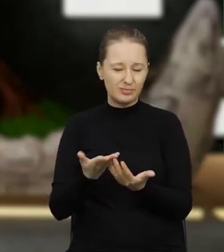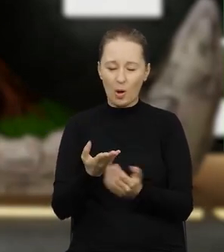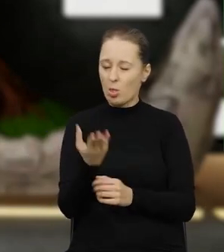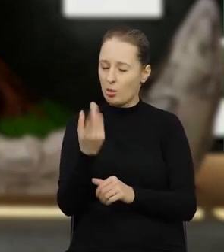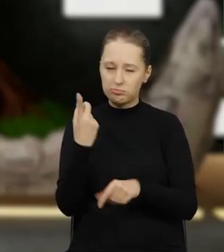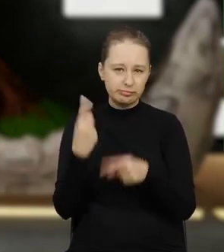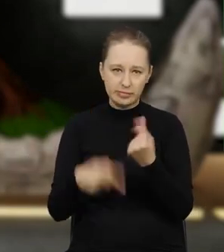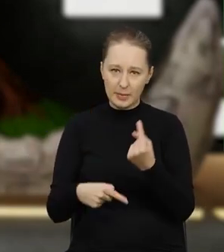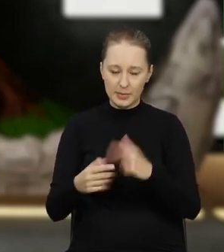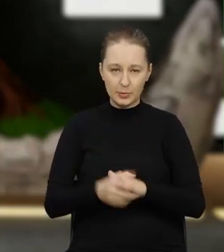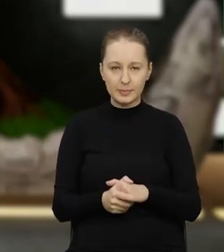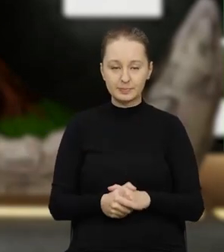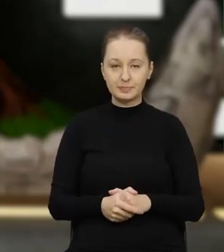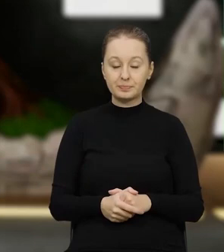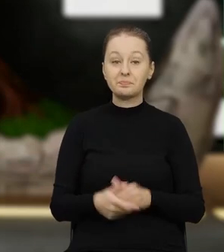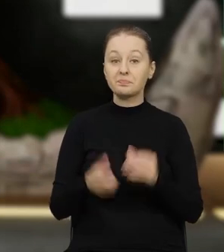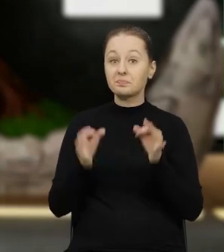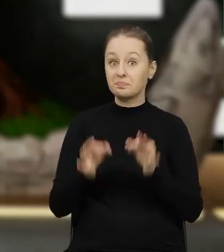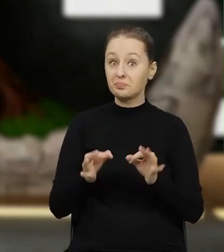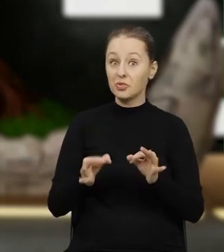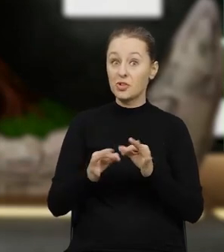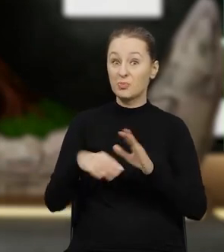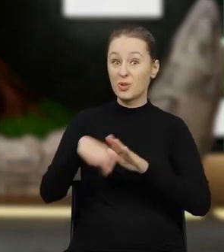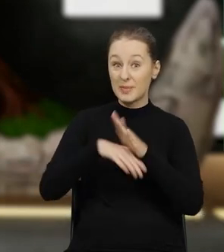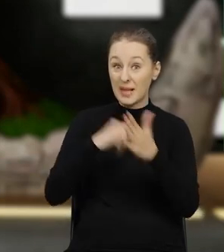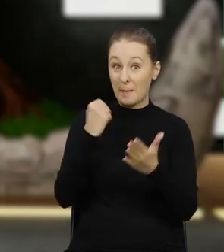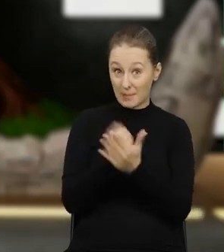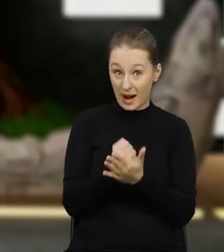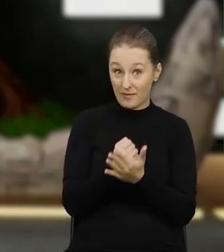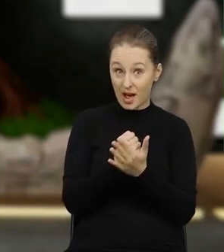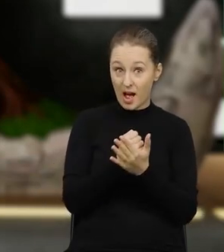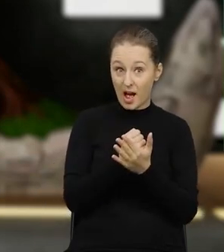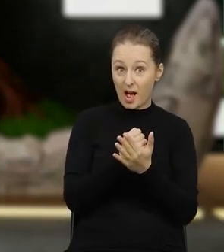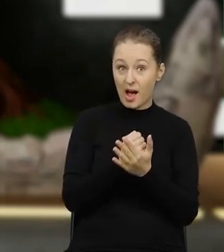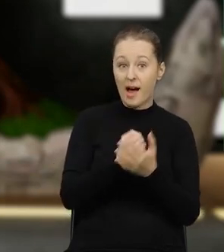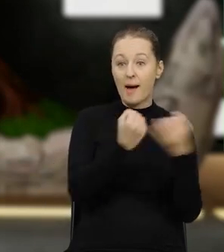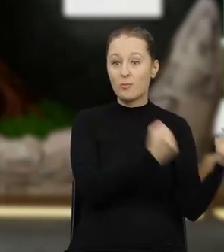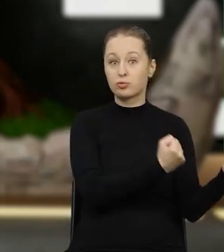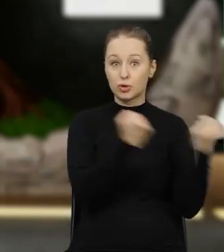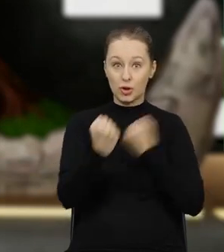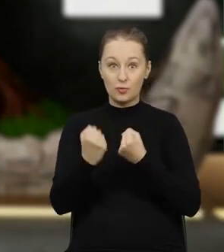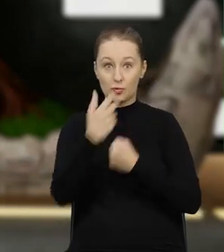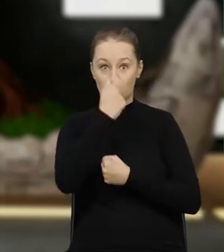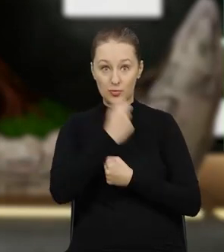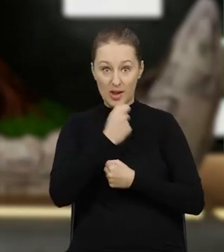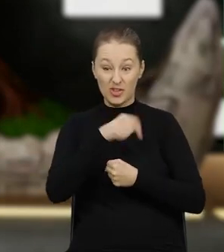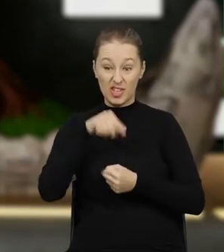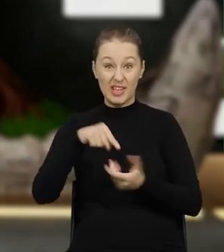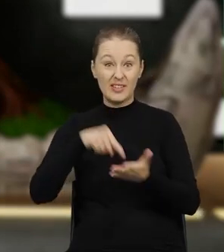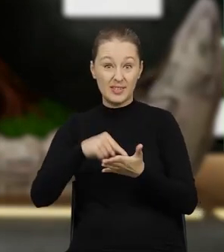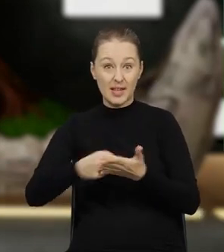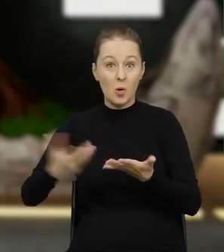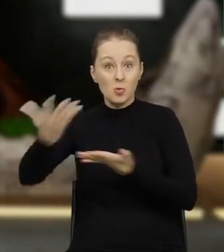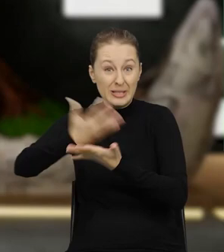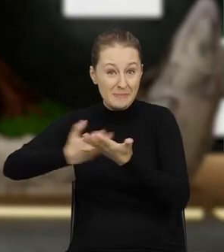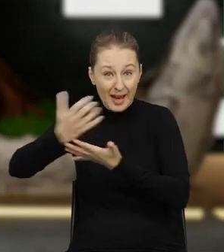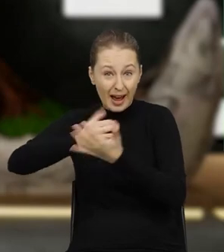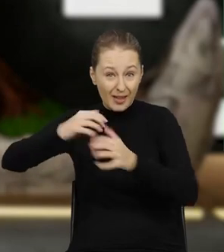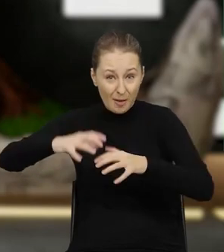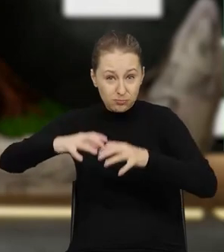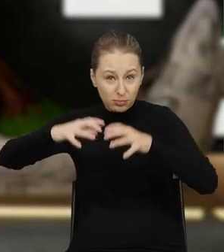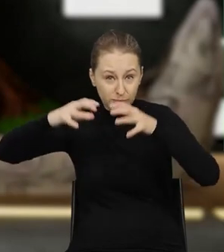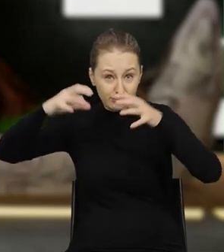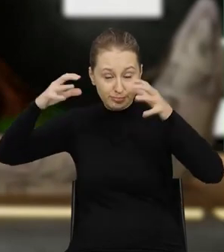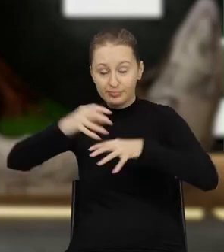unieszkodliwiania i w aktualnym stanie prawnym przywóz odpadów z zagranicy w tym celu jest zabroniony. Czyli